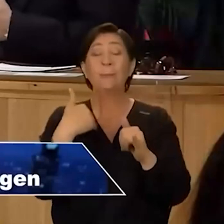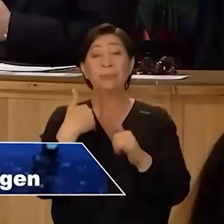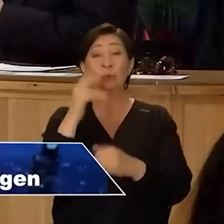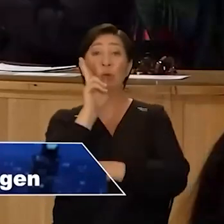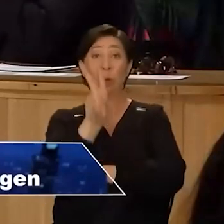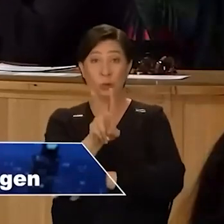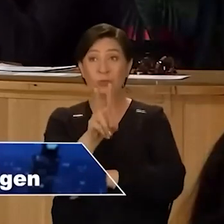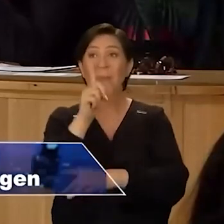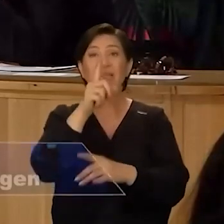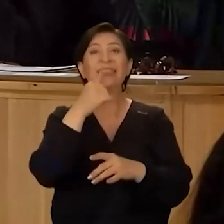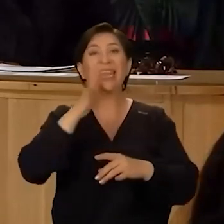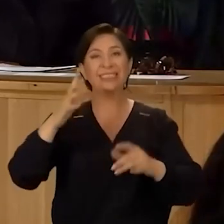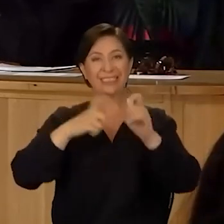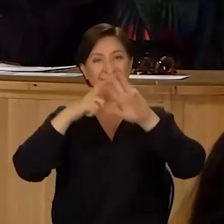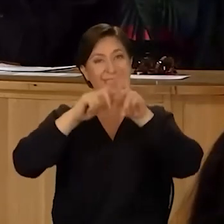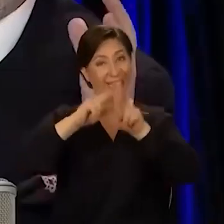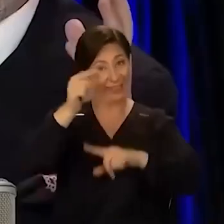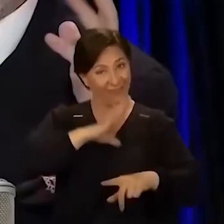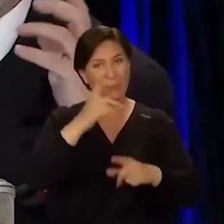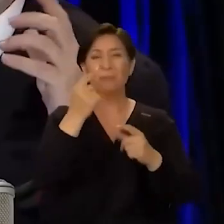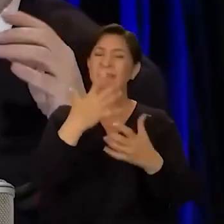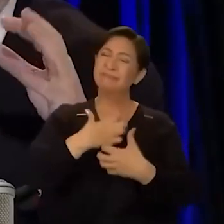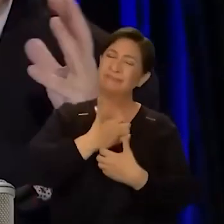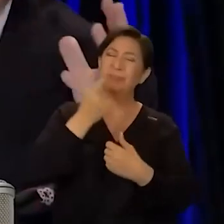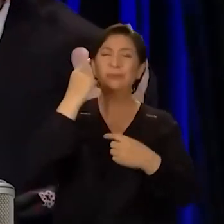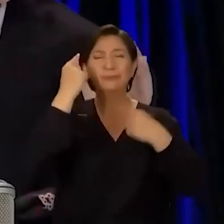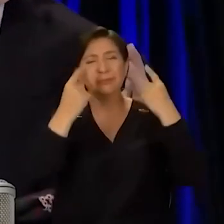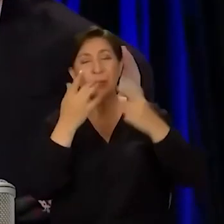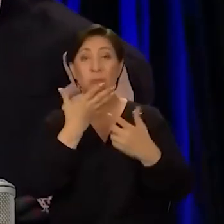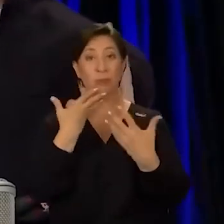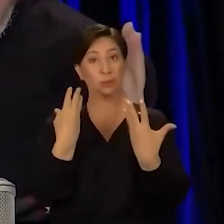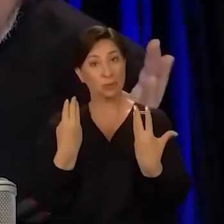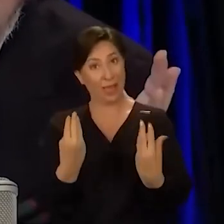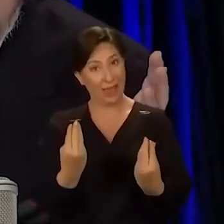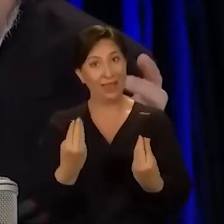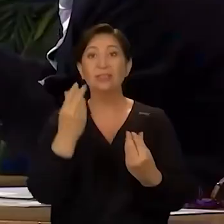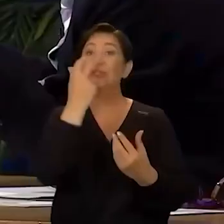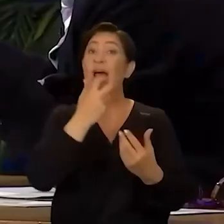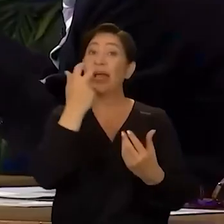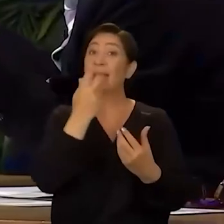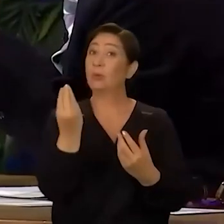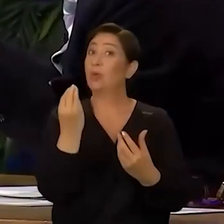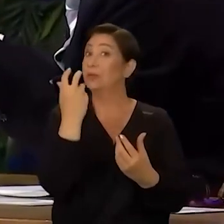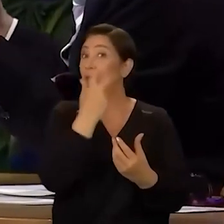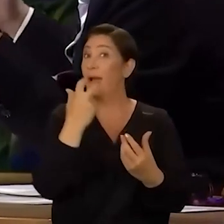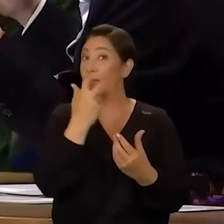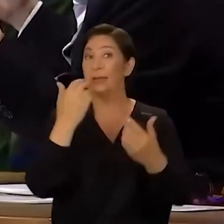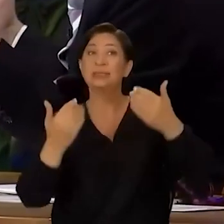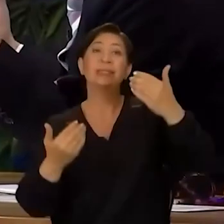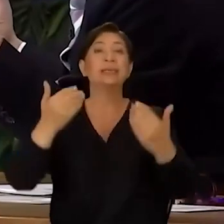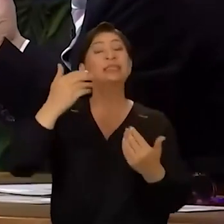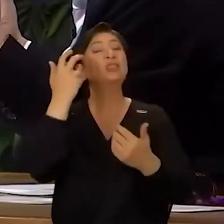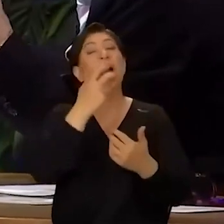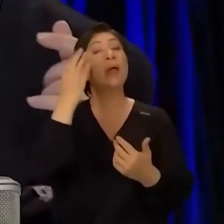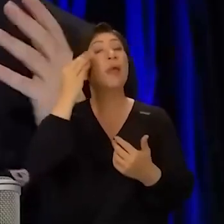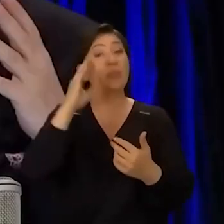gördüğümüz bir Deniz Seki var. Biraz melankolik, biraz felsefi, güzel şarkılar yazıyor. Güzel slow şarkıları var,